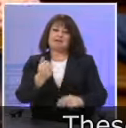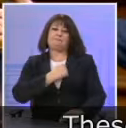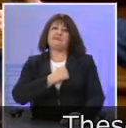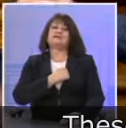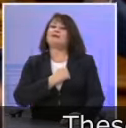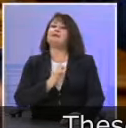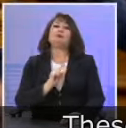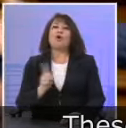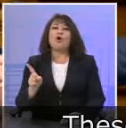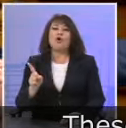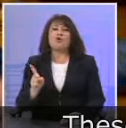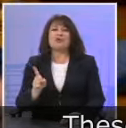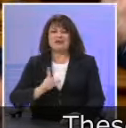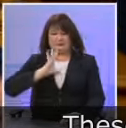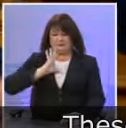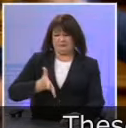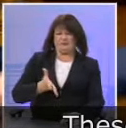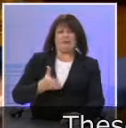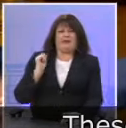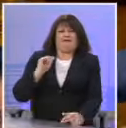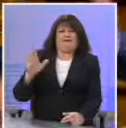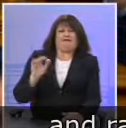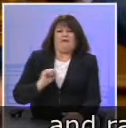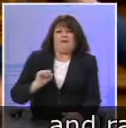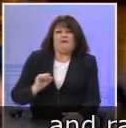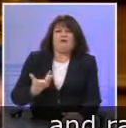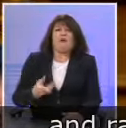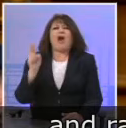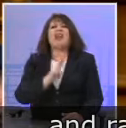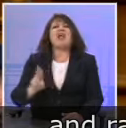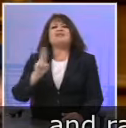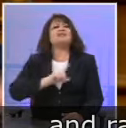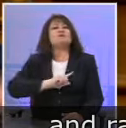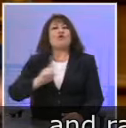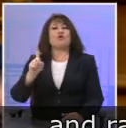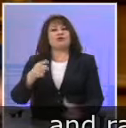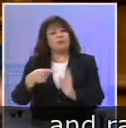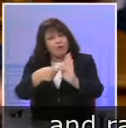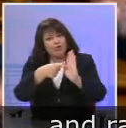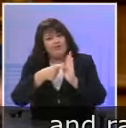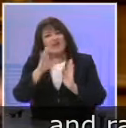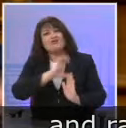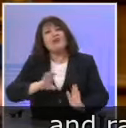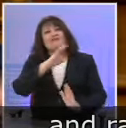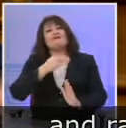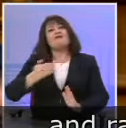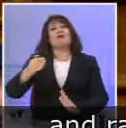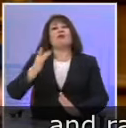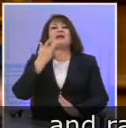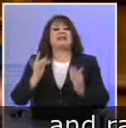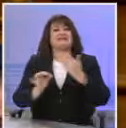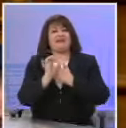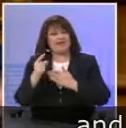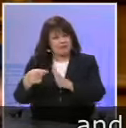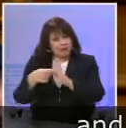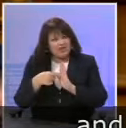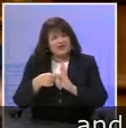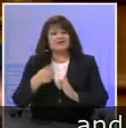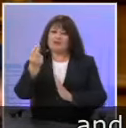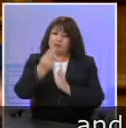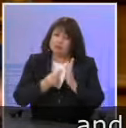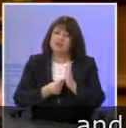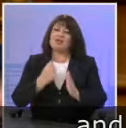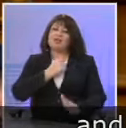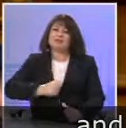όχι αυτές της μυσαλλοδοξίας, της ξενοφοβίας και του ρατσισμού που επιδεικνύουν οι ακραίες πτέρυγες της Βουλής και που πολλές φορές